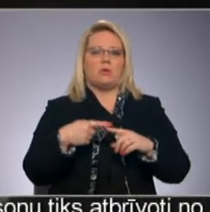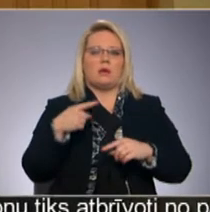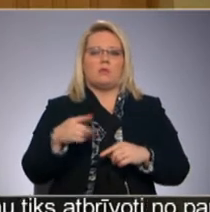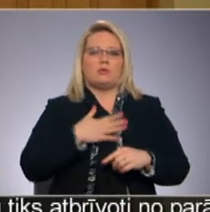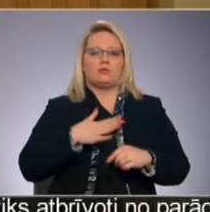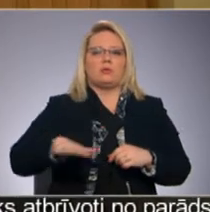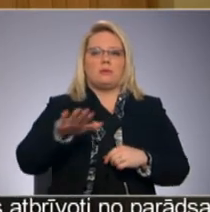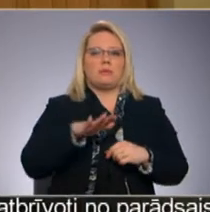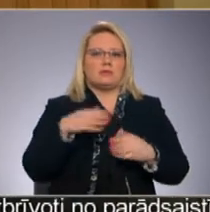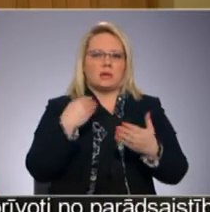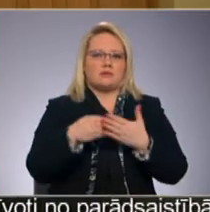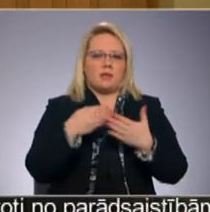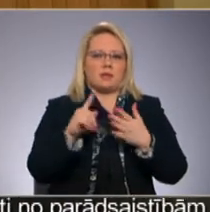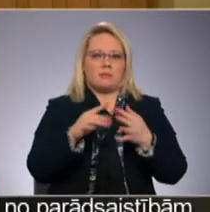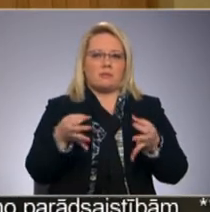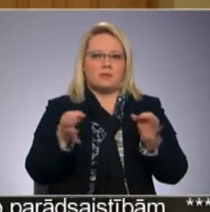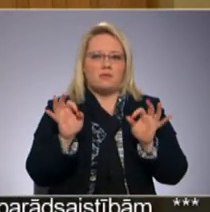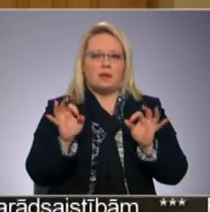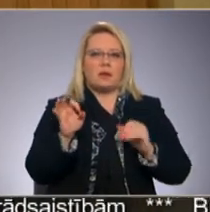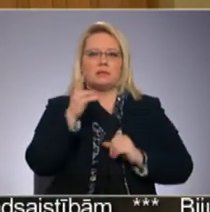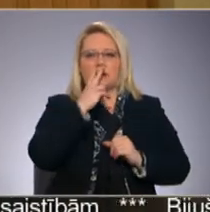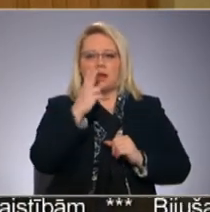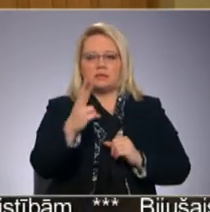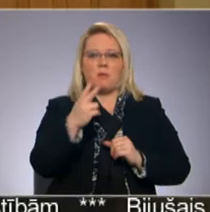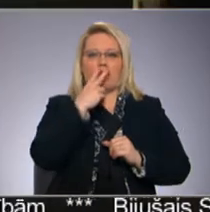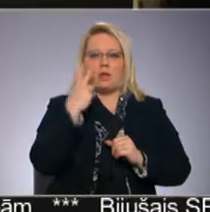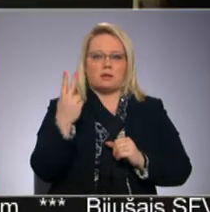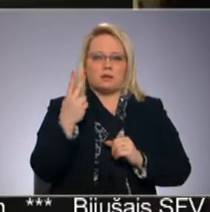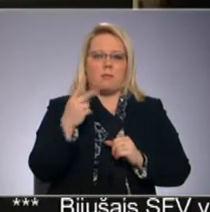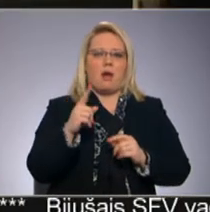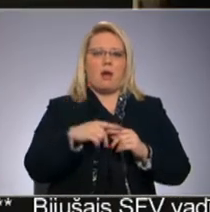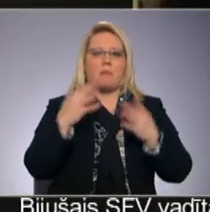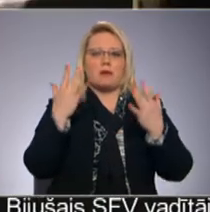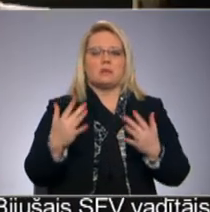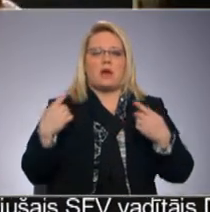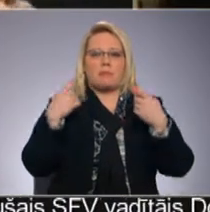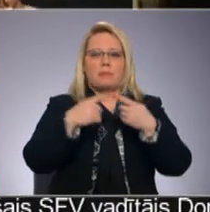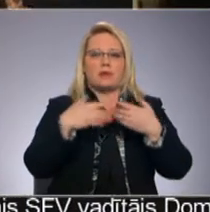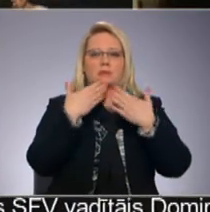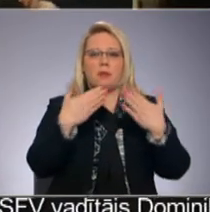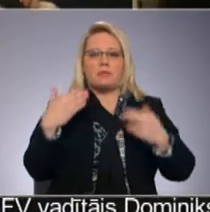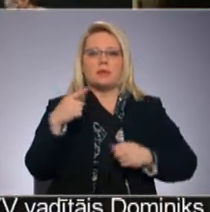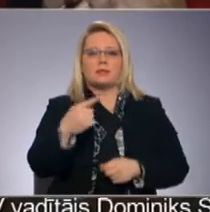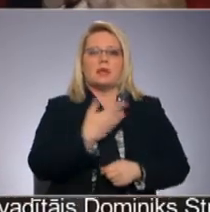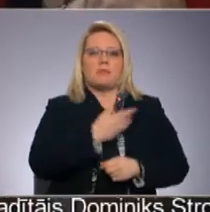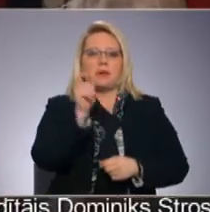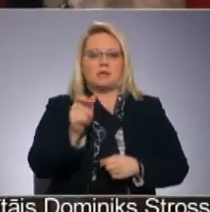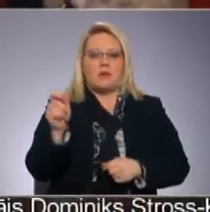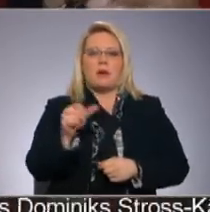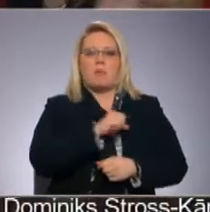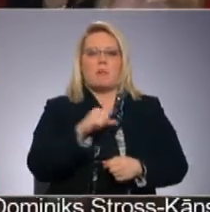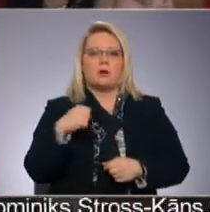viertībās redzama un naradzama veitā. Pasākuma mērķis ir pateikties tiem iedzīvotājiem, kas